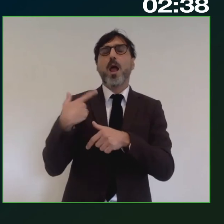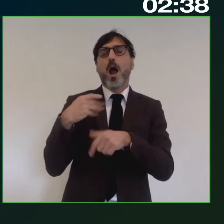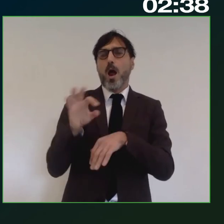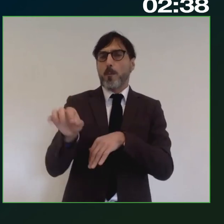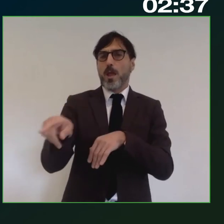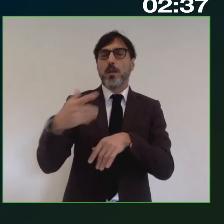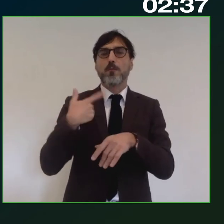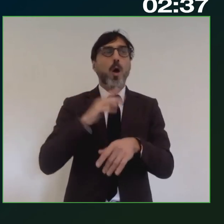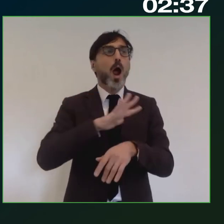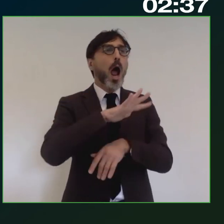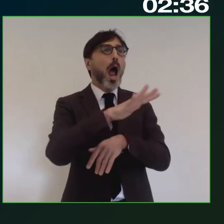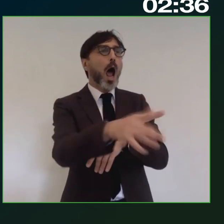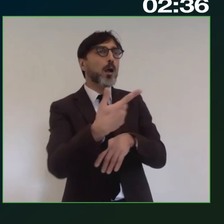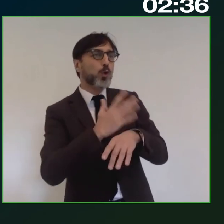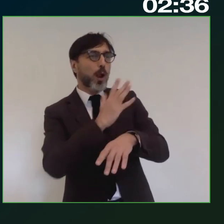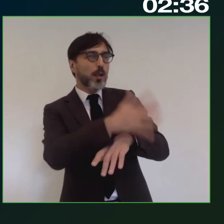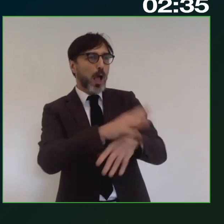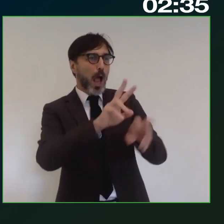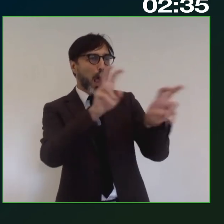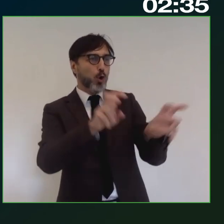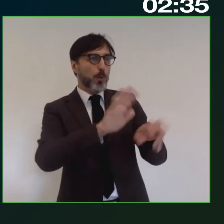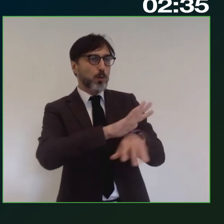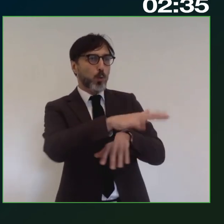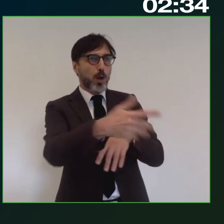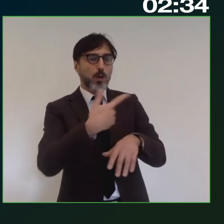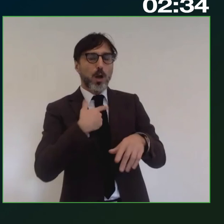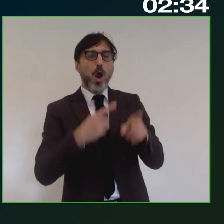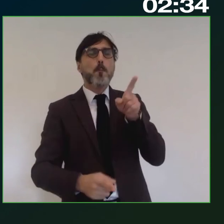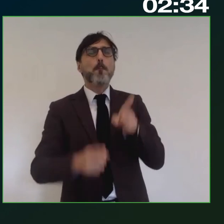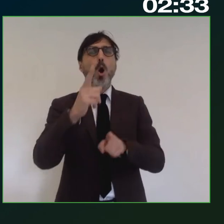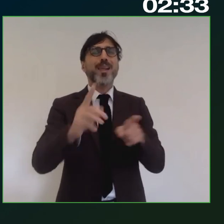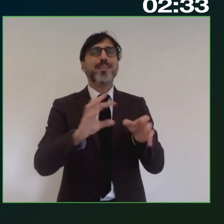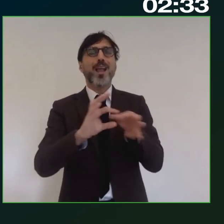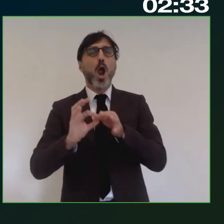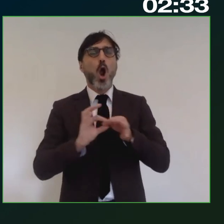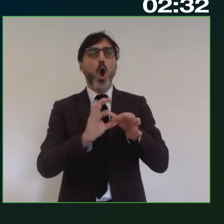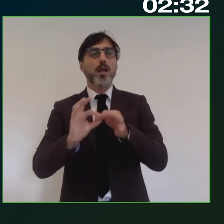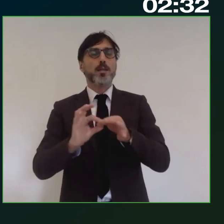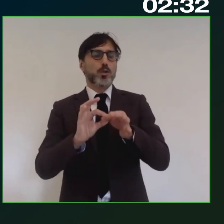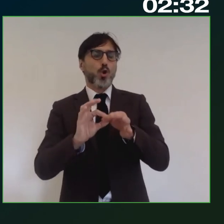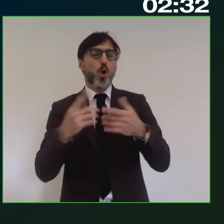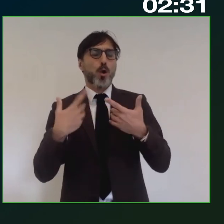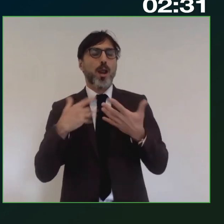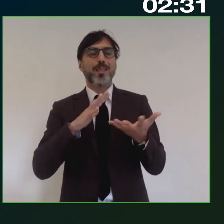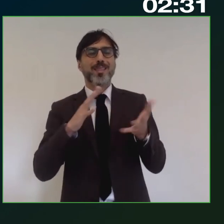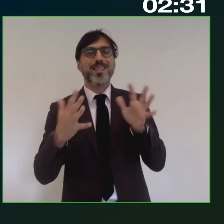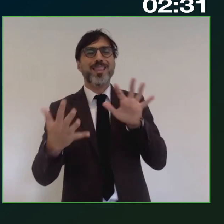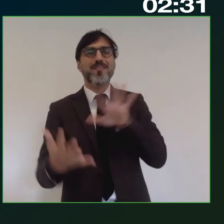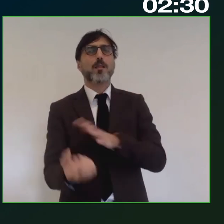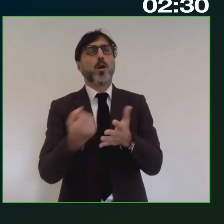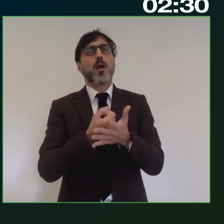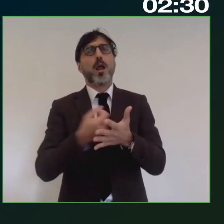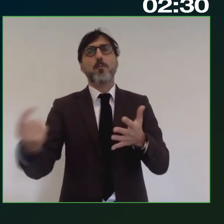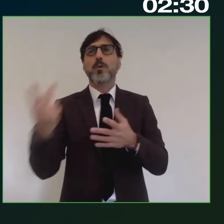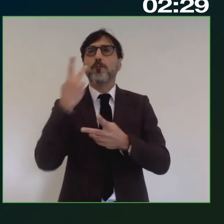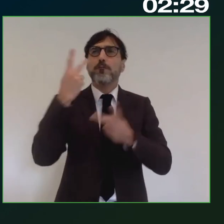qualcun altro lo dica su qualche altro argomento cioè incredibilmente le politiche di coesione stanno acquisendo una importanza una